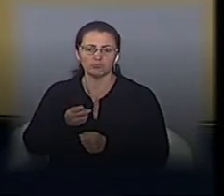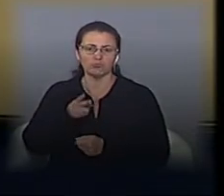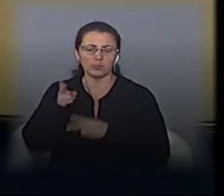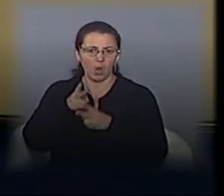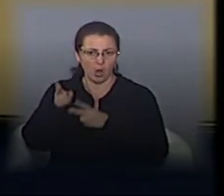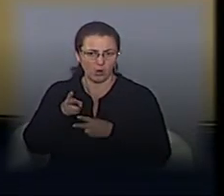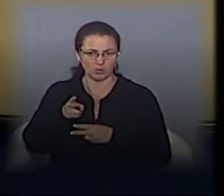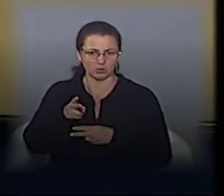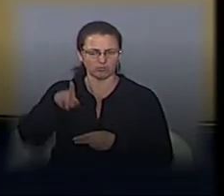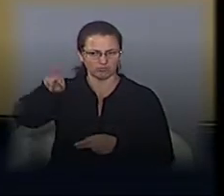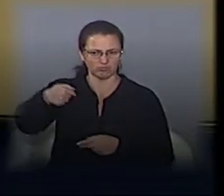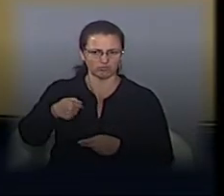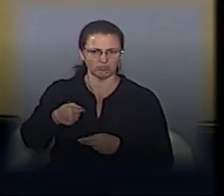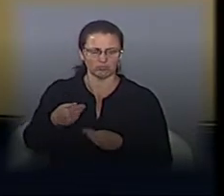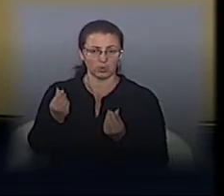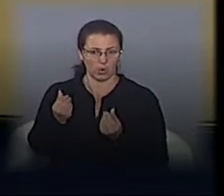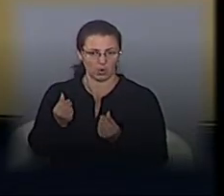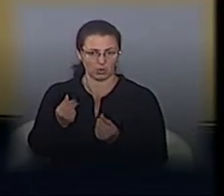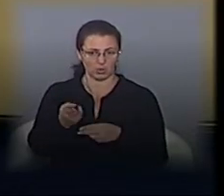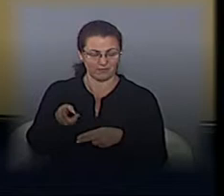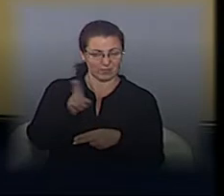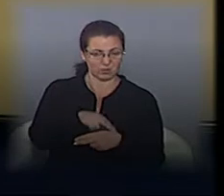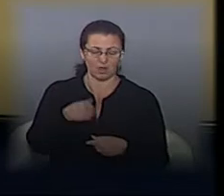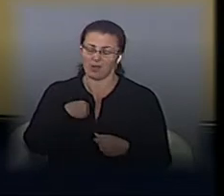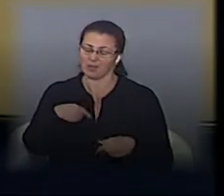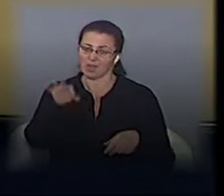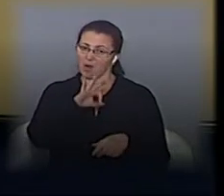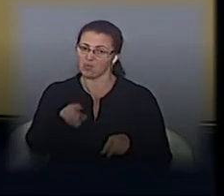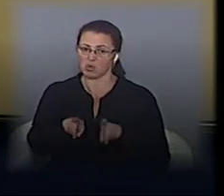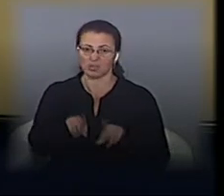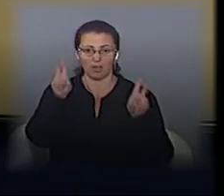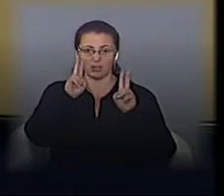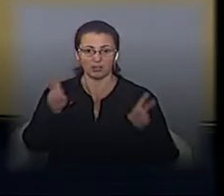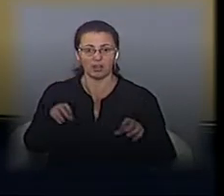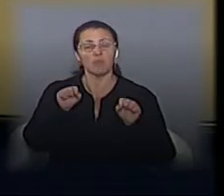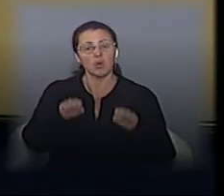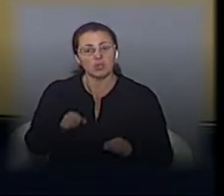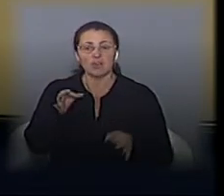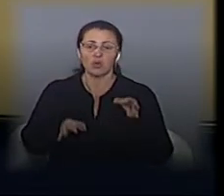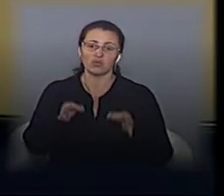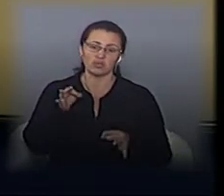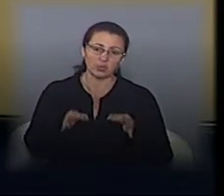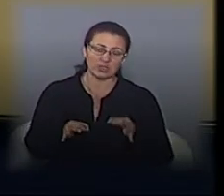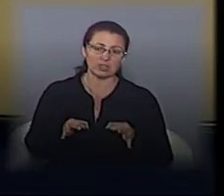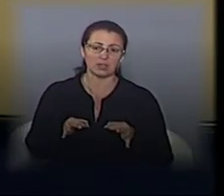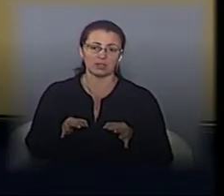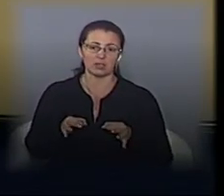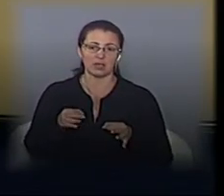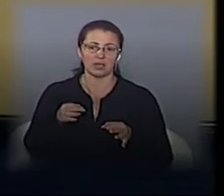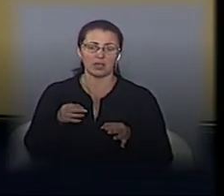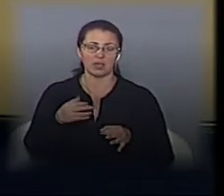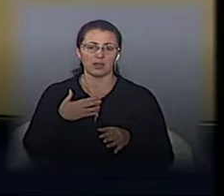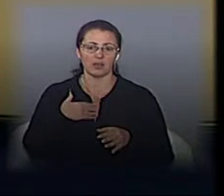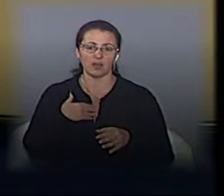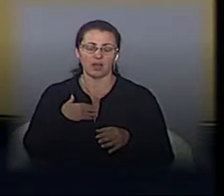якихось коштів відшкодування, я, ну, принаймні, я про таке не знаю, так? Можливо, в суді, ну, я так не дуже